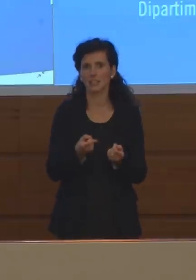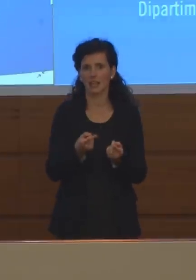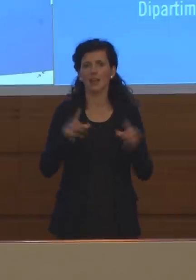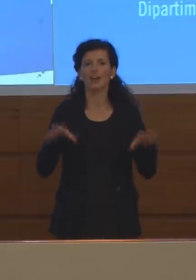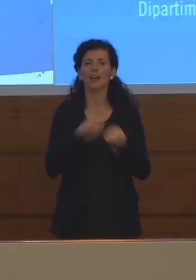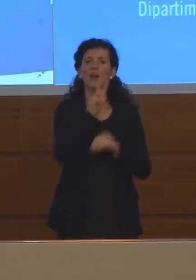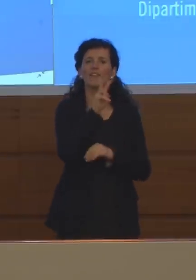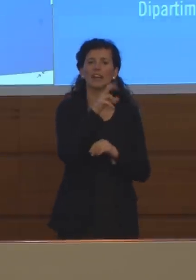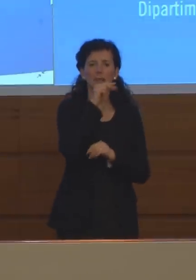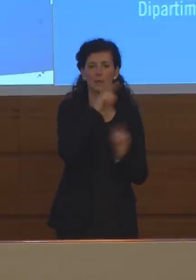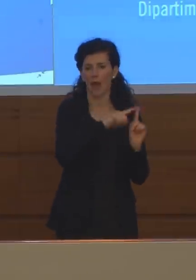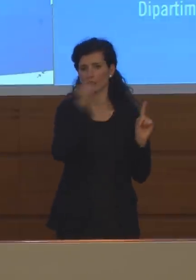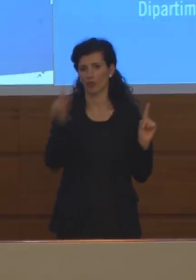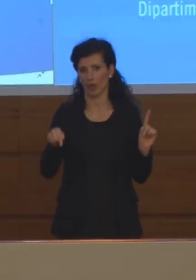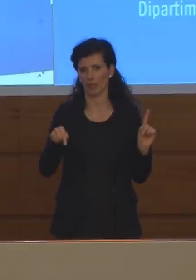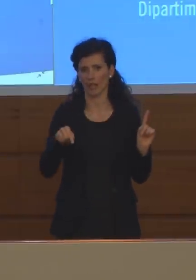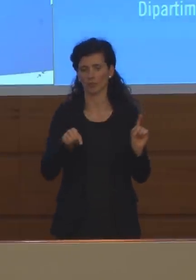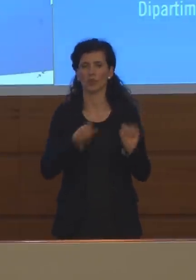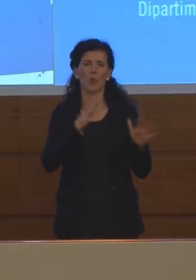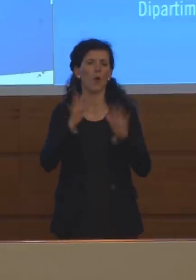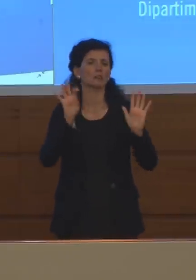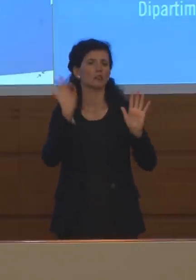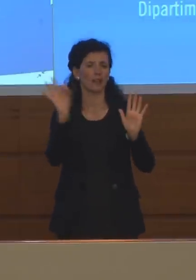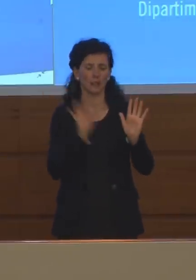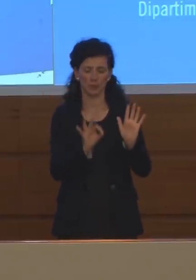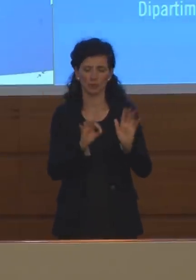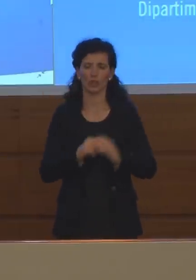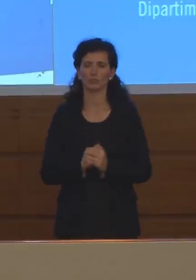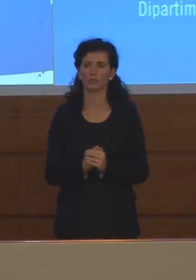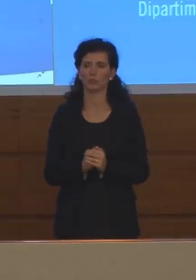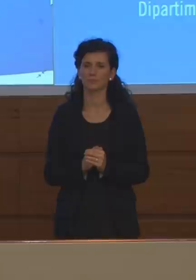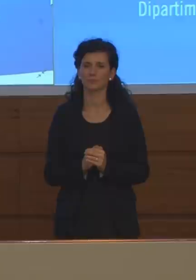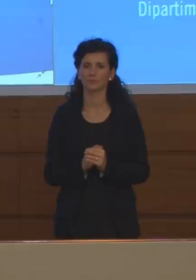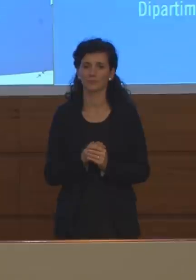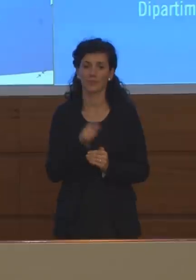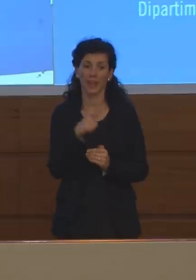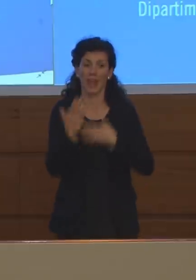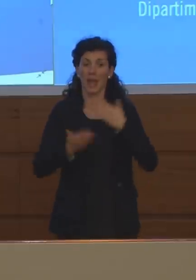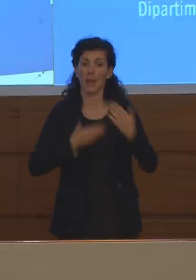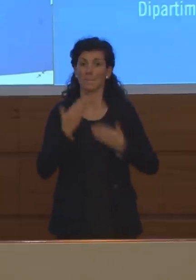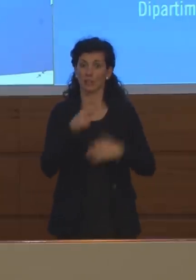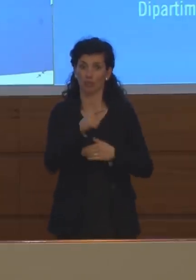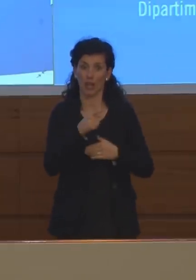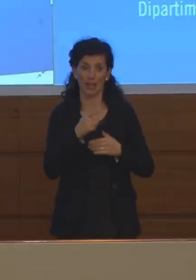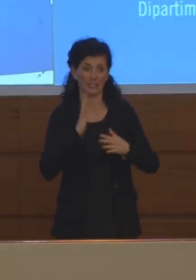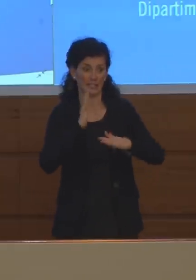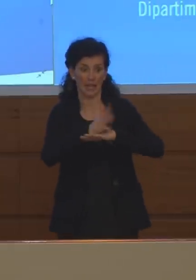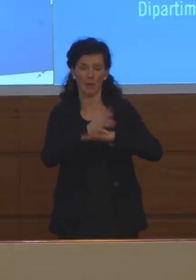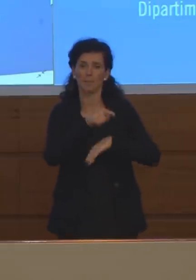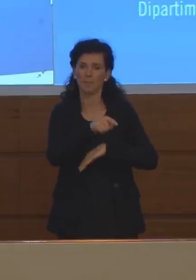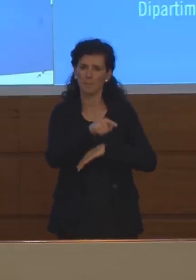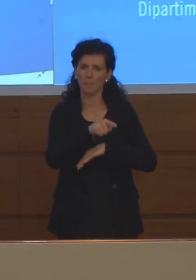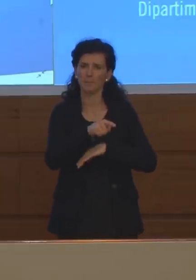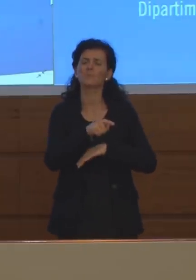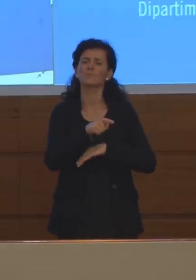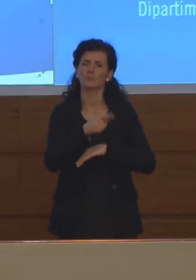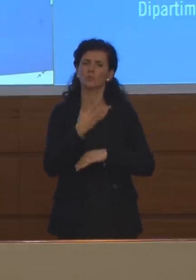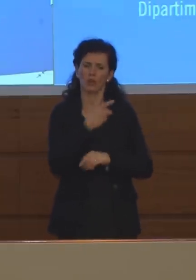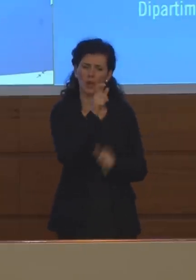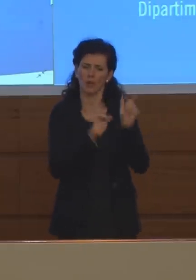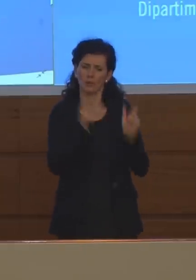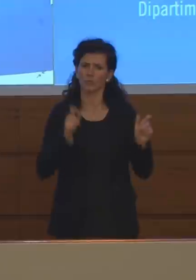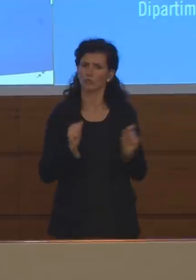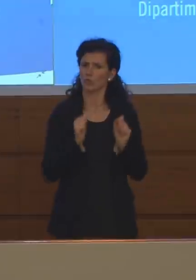20 marzo. Per quanto riguarda le forze in campo registriamo sempre un numero